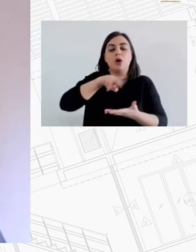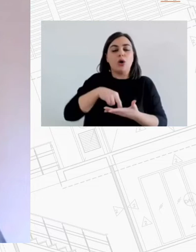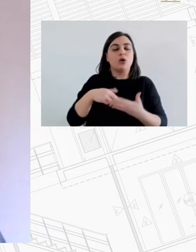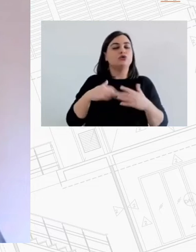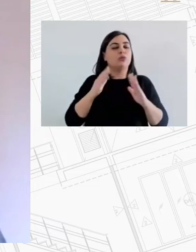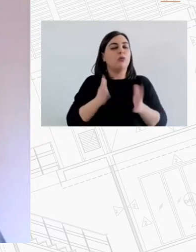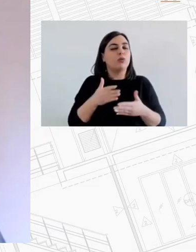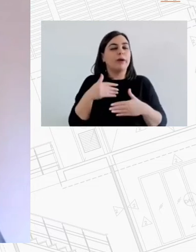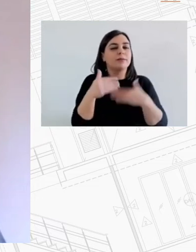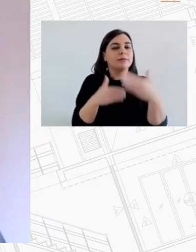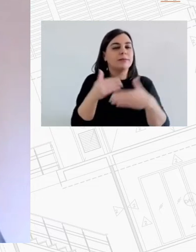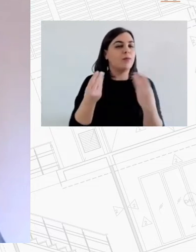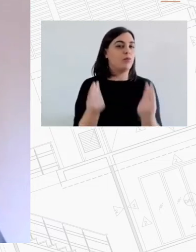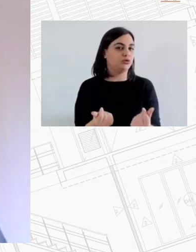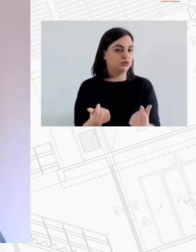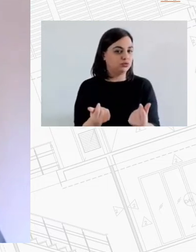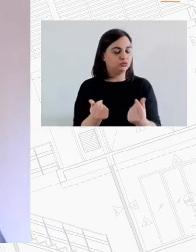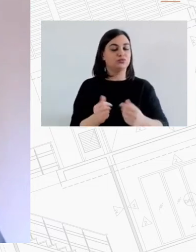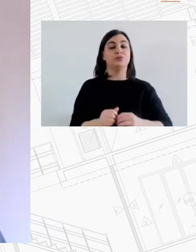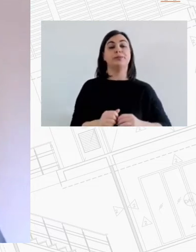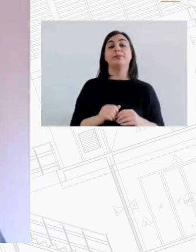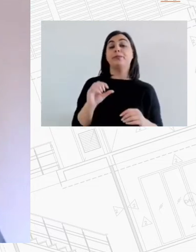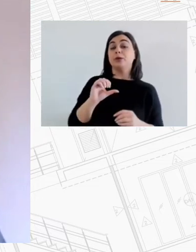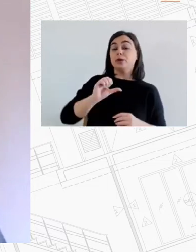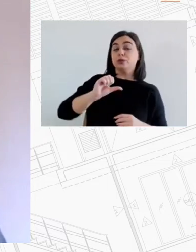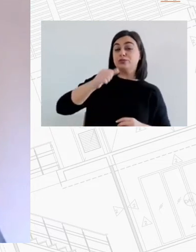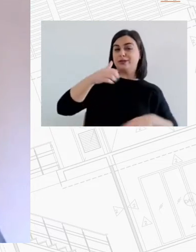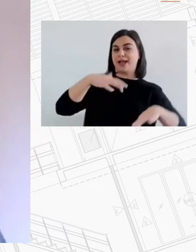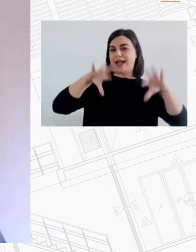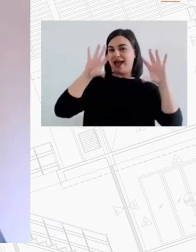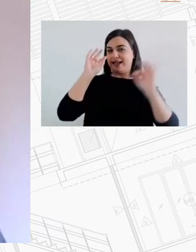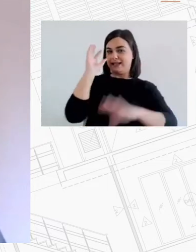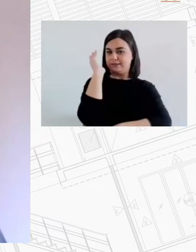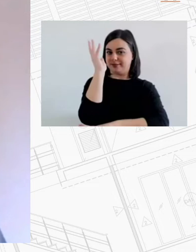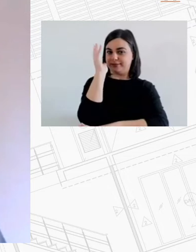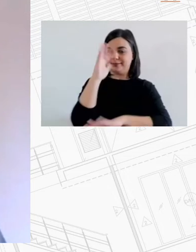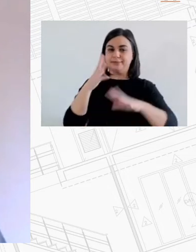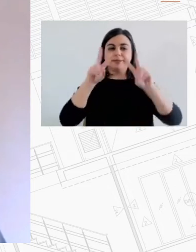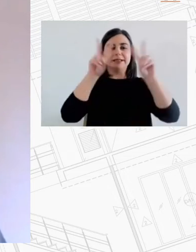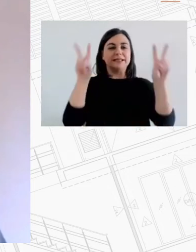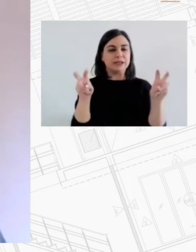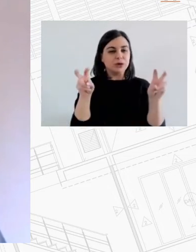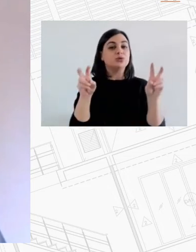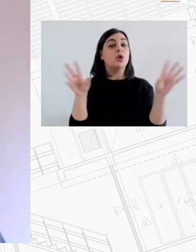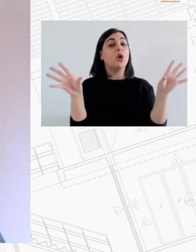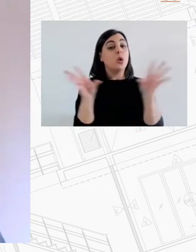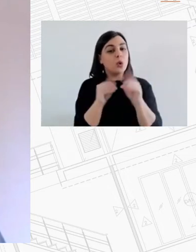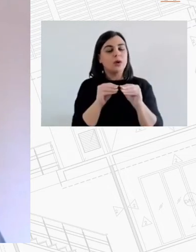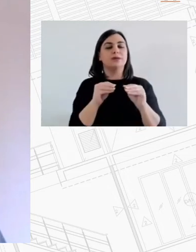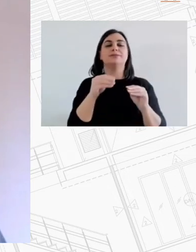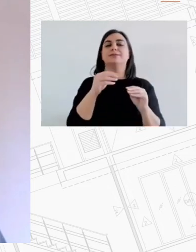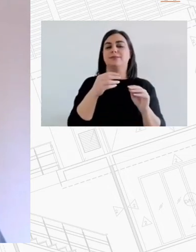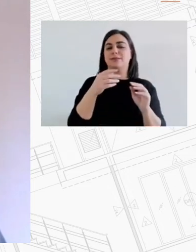πολιτικής στο θέμα της στέγασης Το πρώτο μέρος των εισηγήσεων έχει το γενικό τίτλο Πέλης Στεγαστικής Πολιτικής